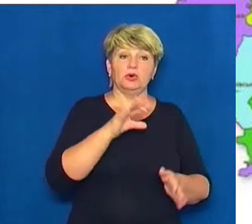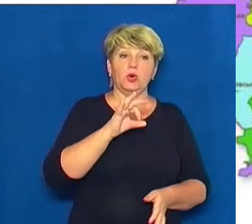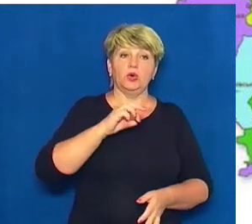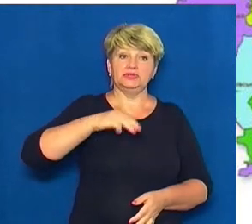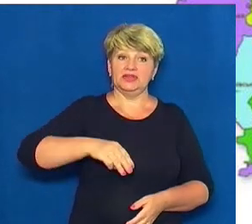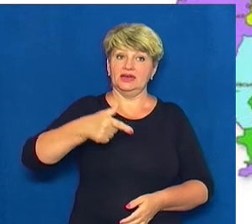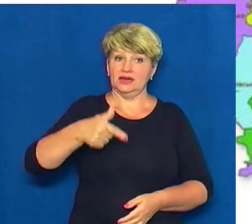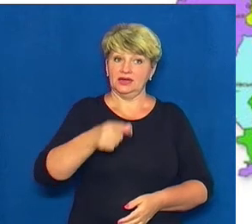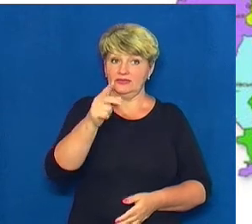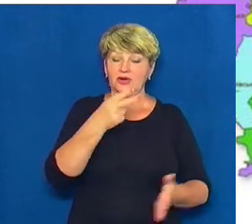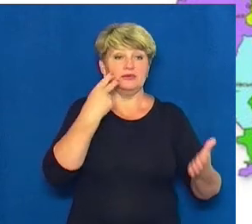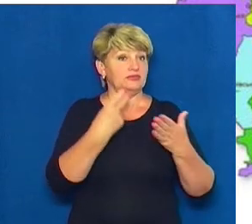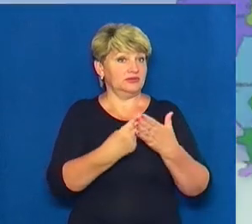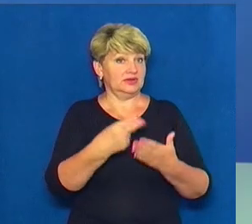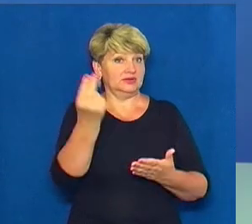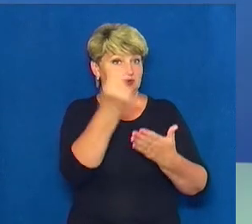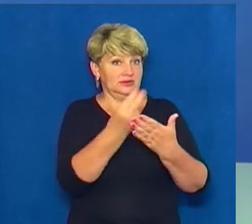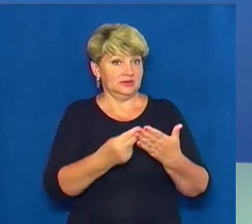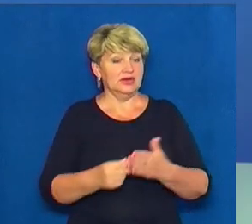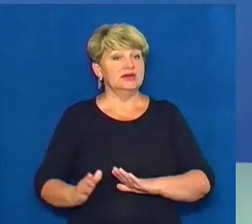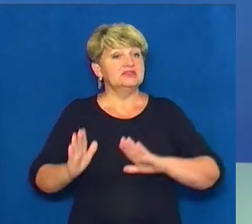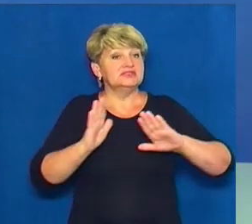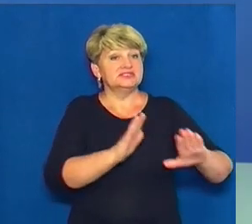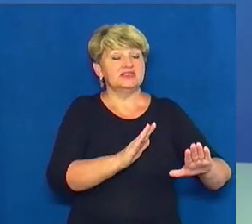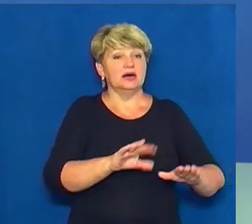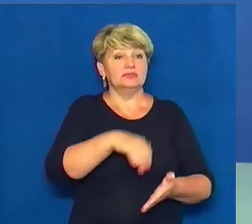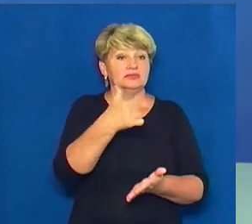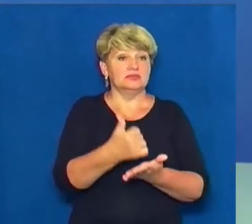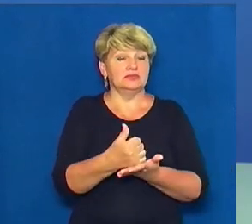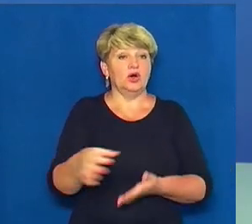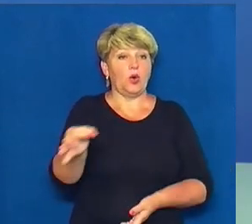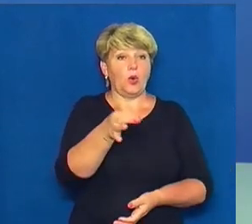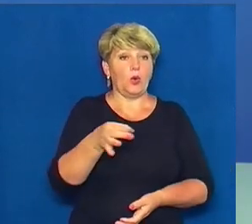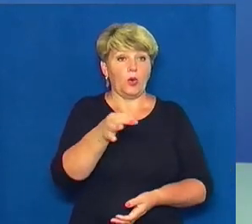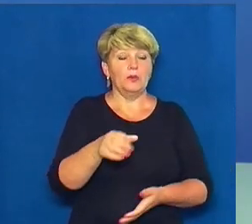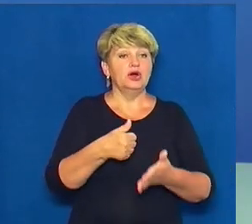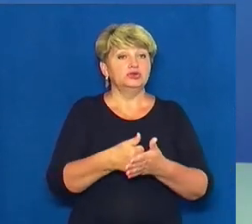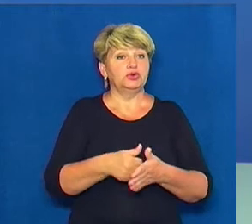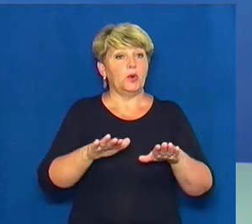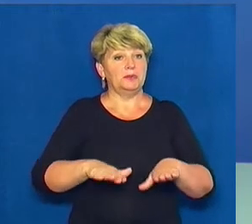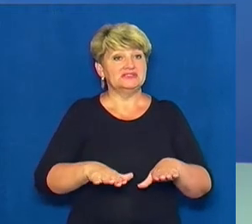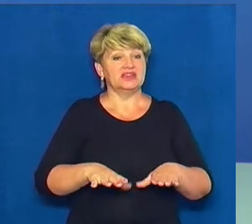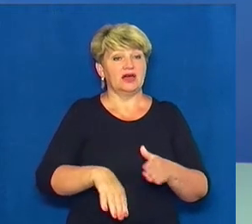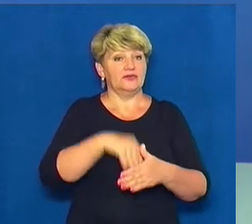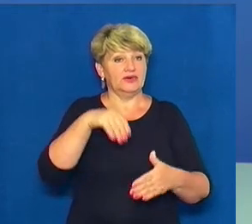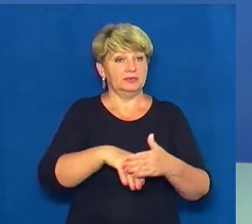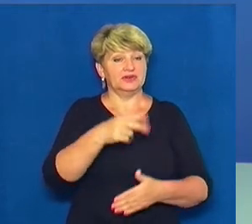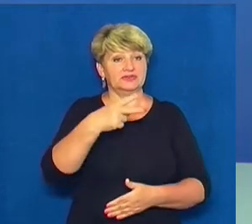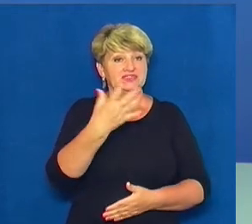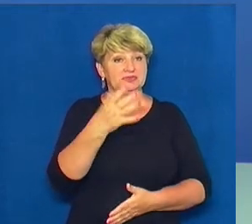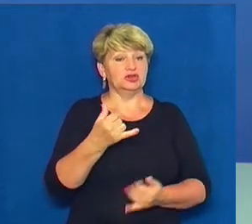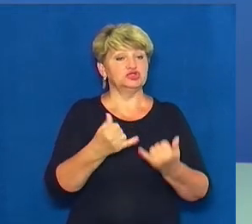зараз бачите на екрані. Зі слів заступника очільника області Романа Карманніка, до місцевих виборів, а це 25